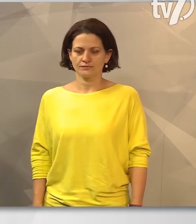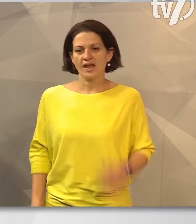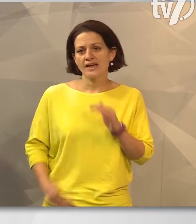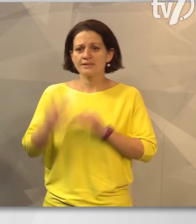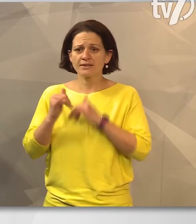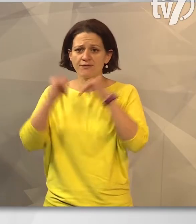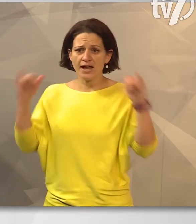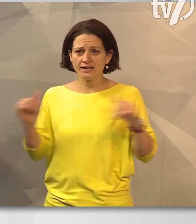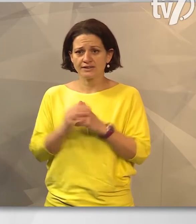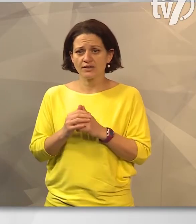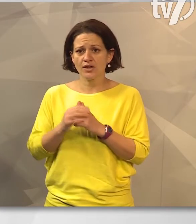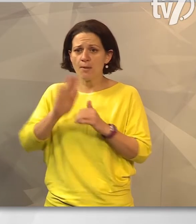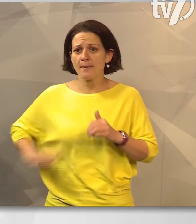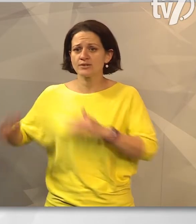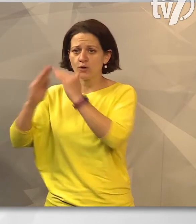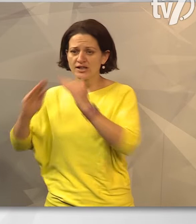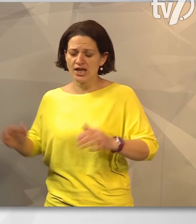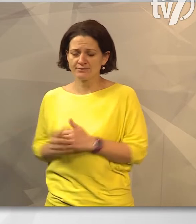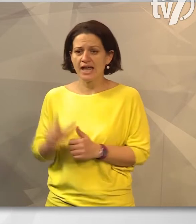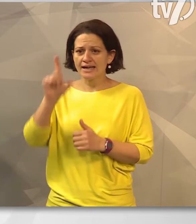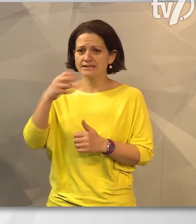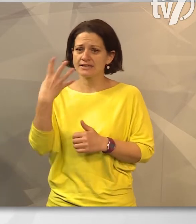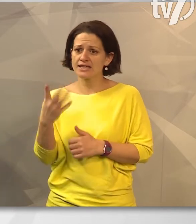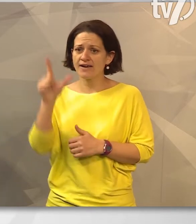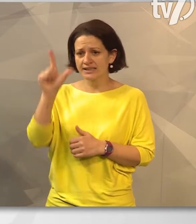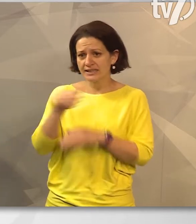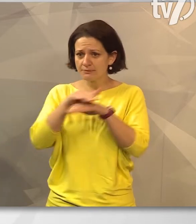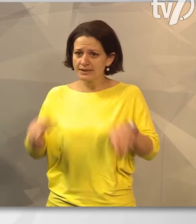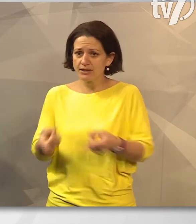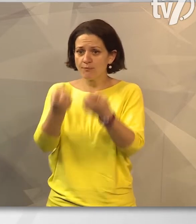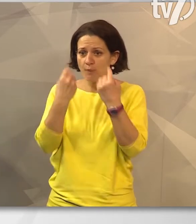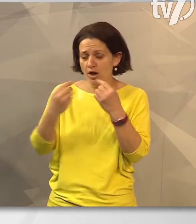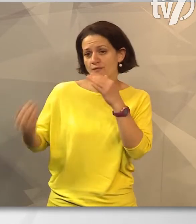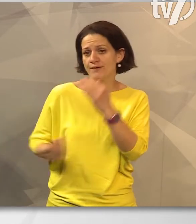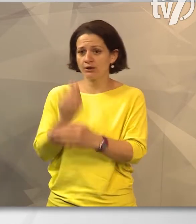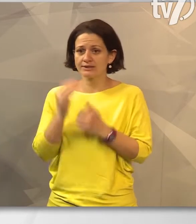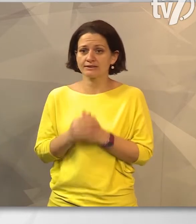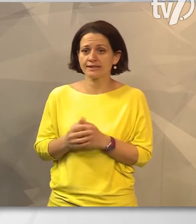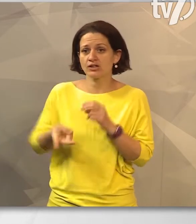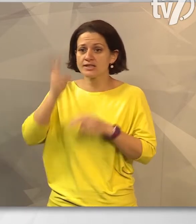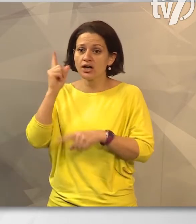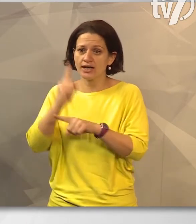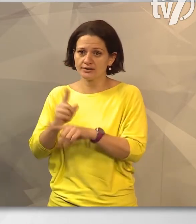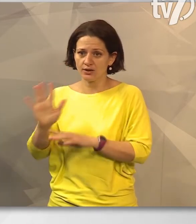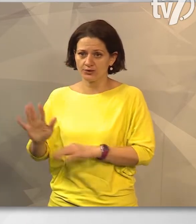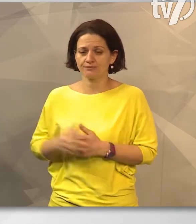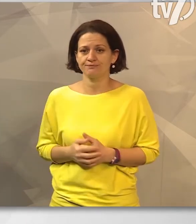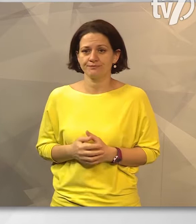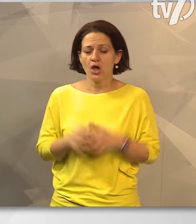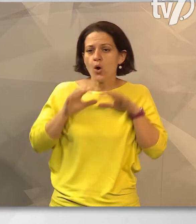Kiemelt fejlesztés mezőkovács házán 242 millió forintból újították fel a szakrendelőt.